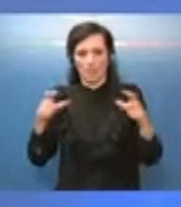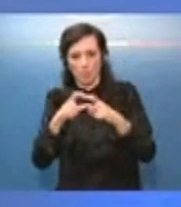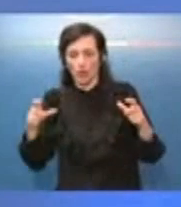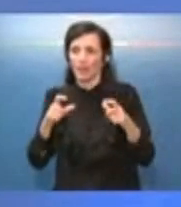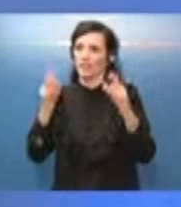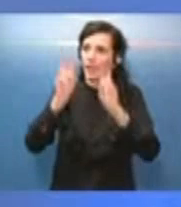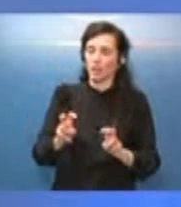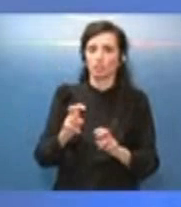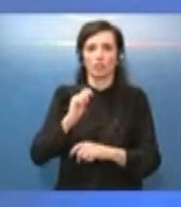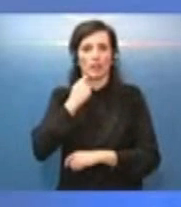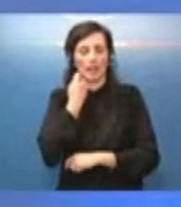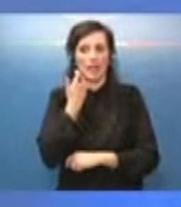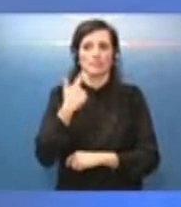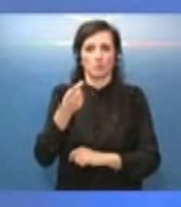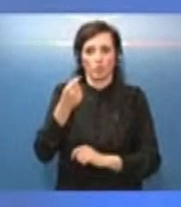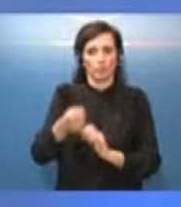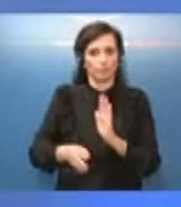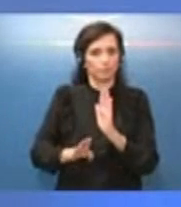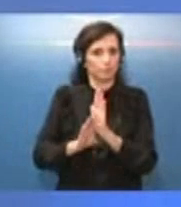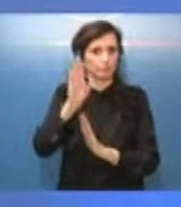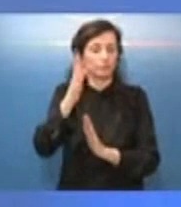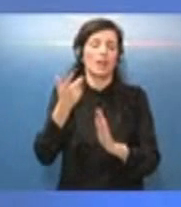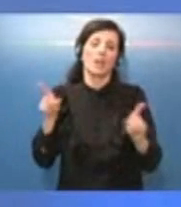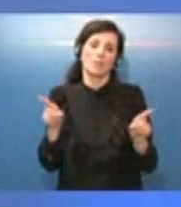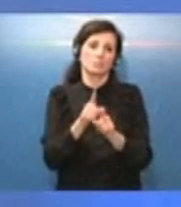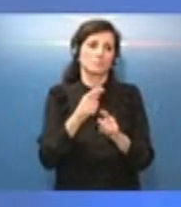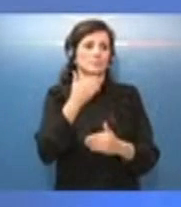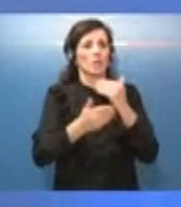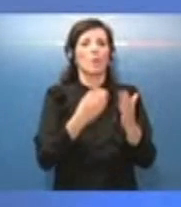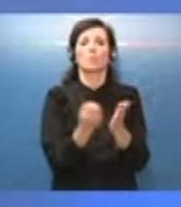elevato e per mantenere i livelli produttivi a un livello elevato.